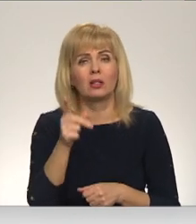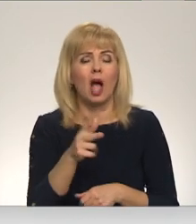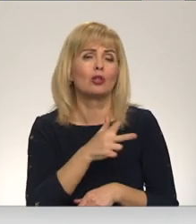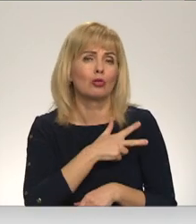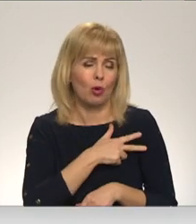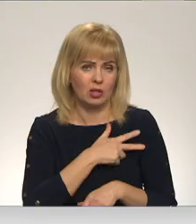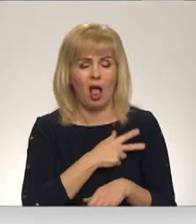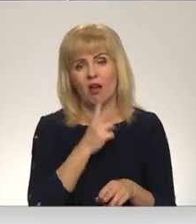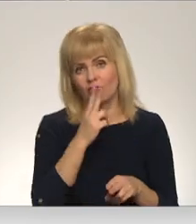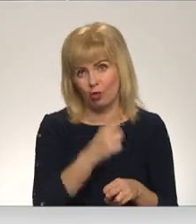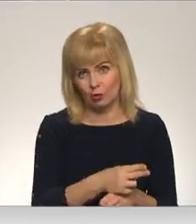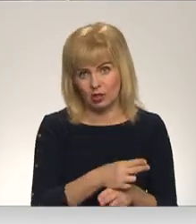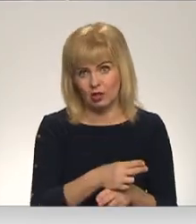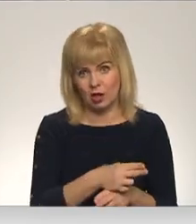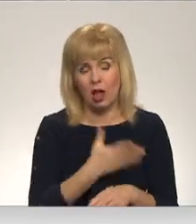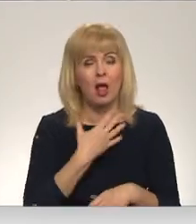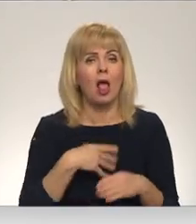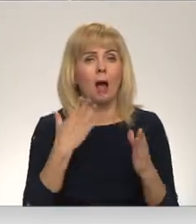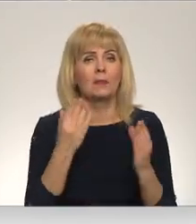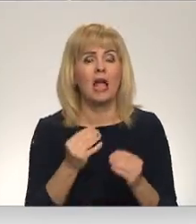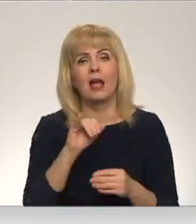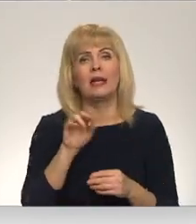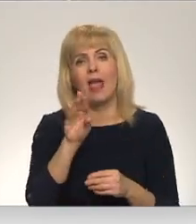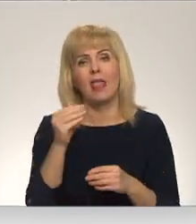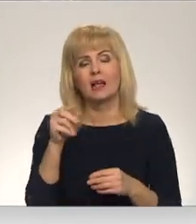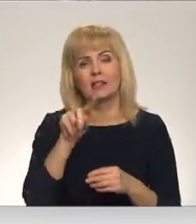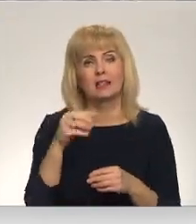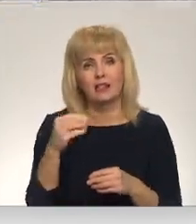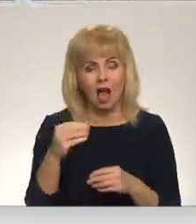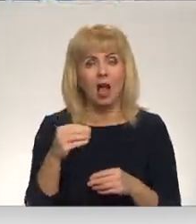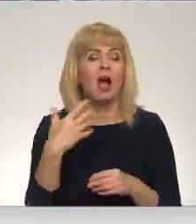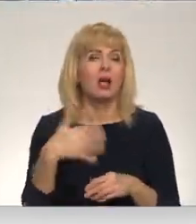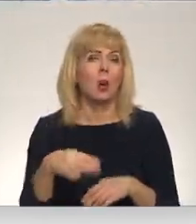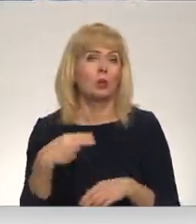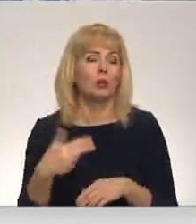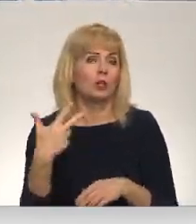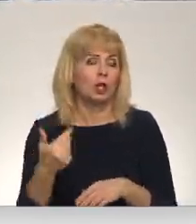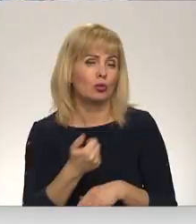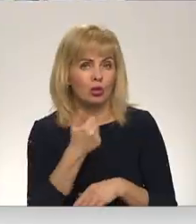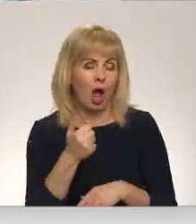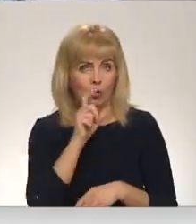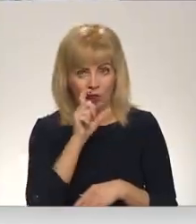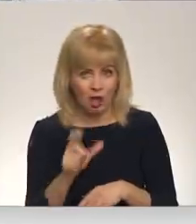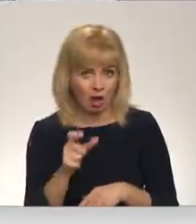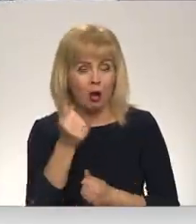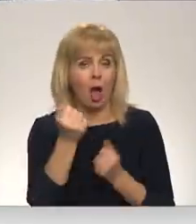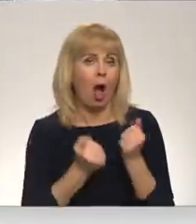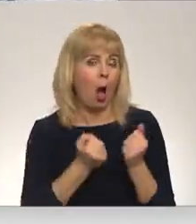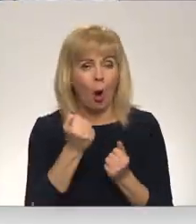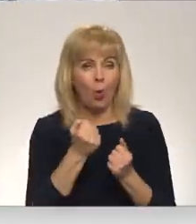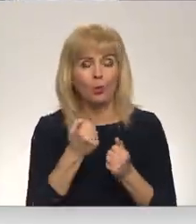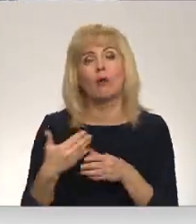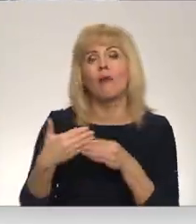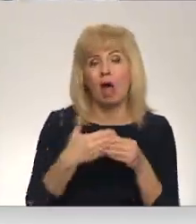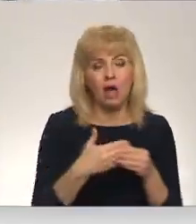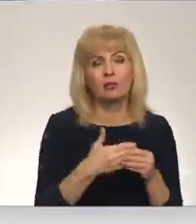funkcija. Labdien, Inez! Irēna jau 23 gadus ik nedēļu var autoveikala durvis un apgādā